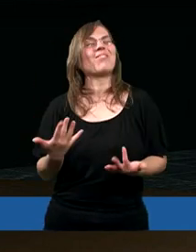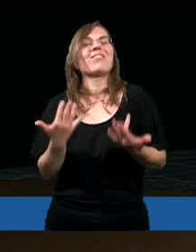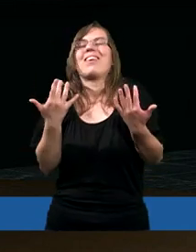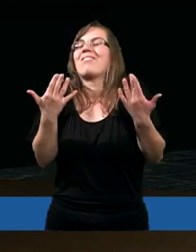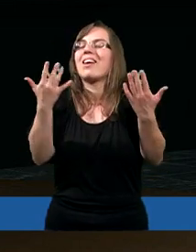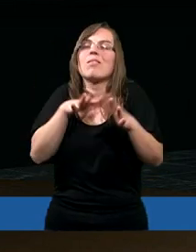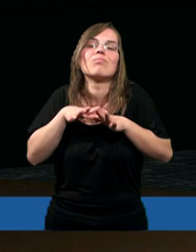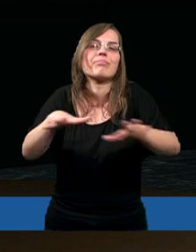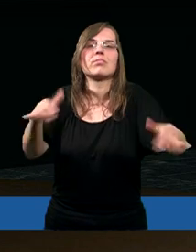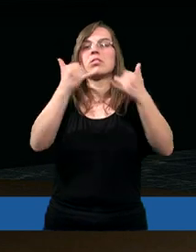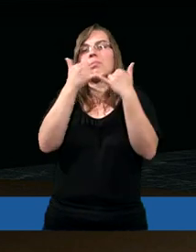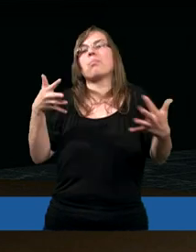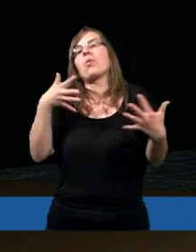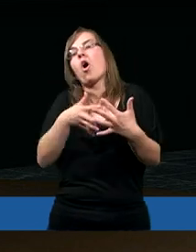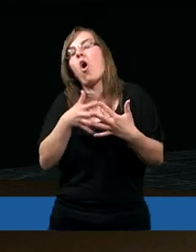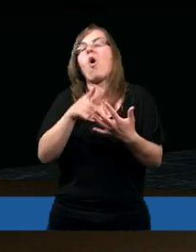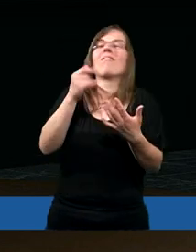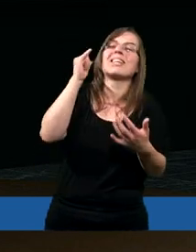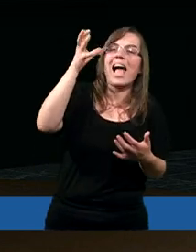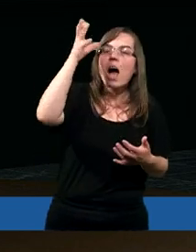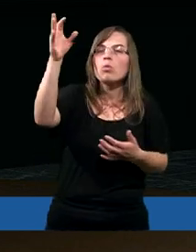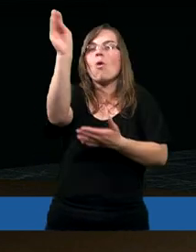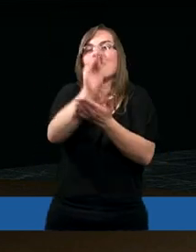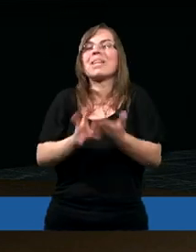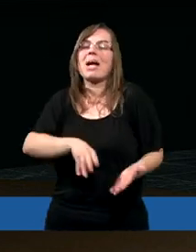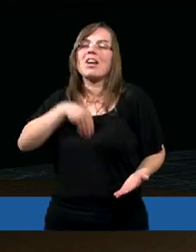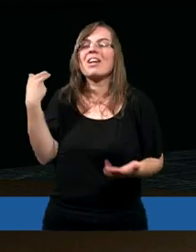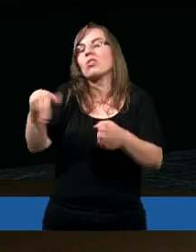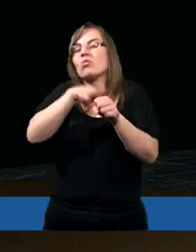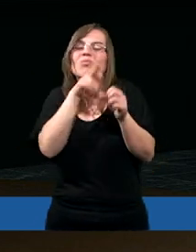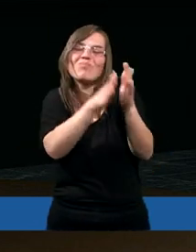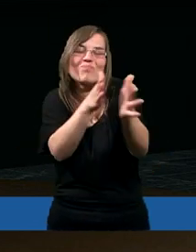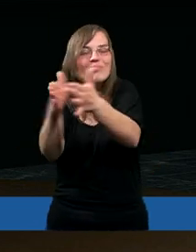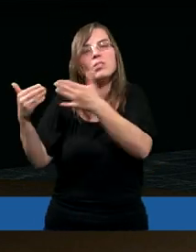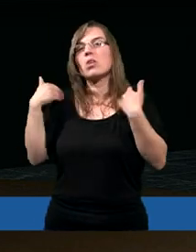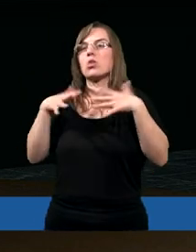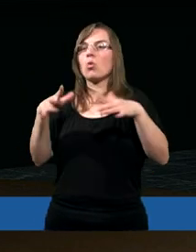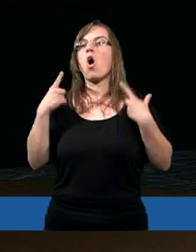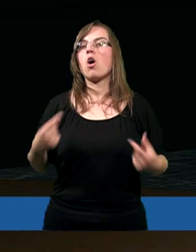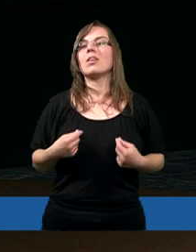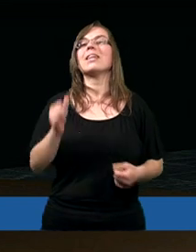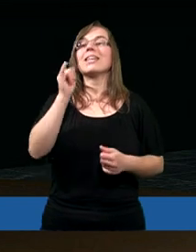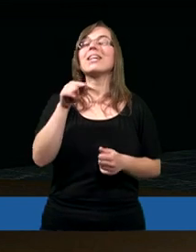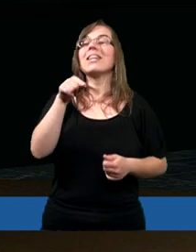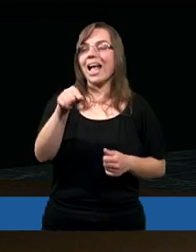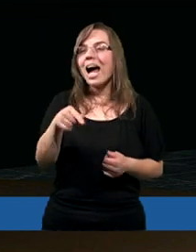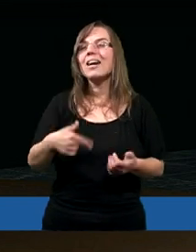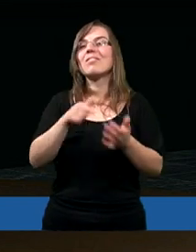wielu, wielu innych pisarzy, proroków i autorów Pisma Świętego, którzy pisali i takim